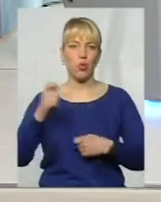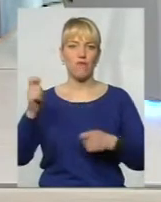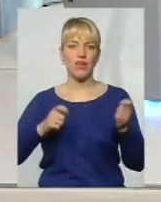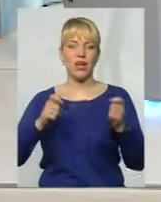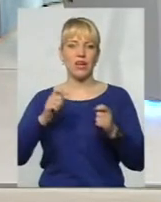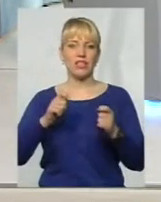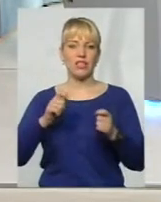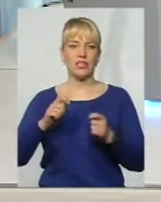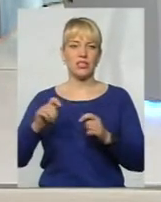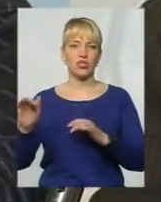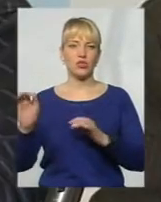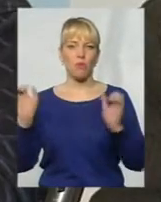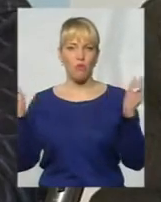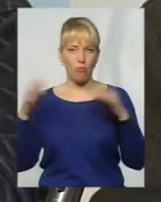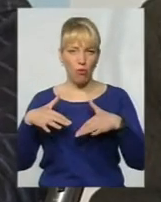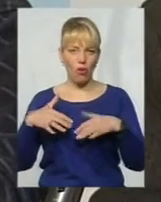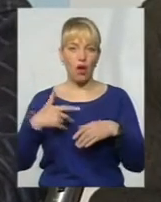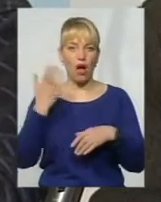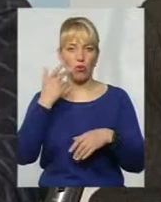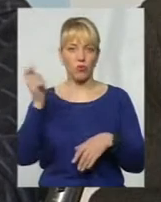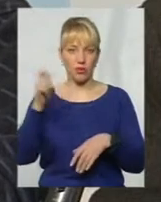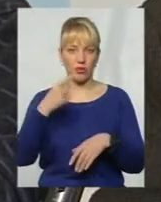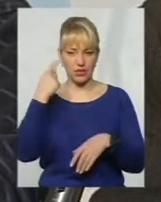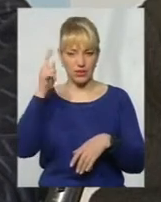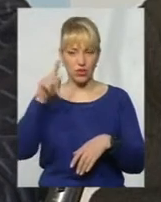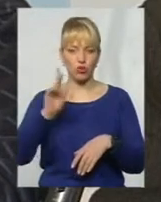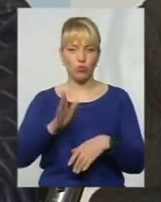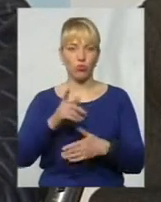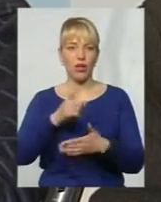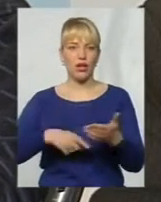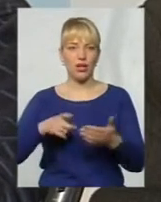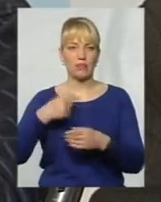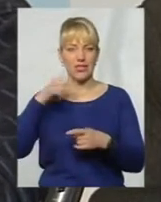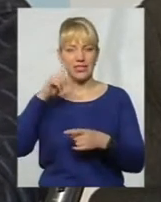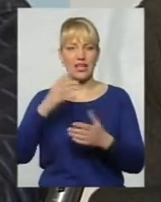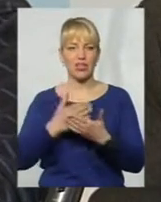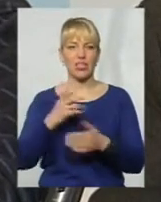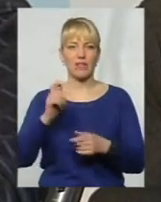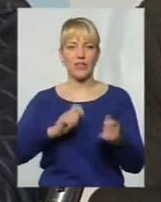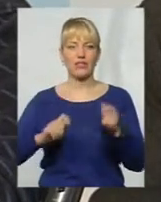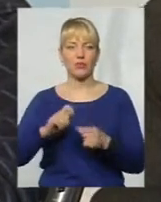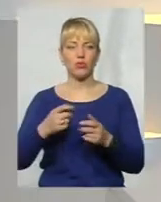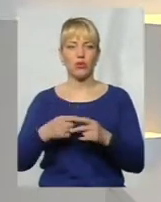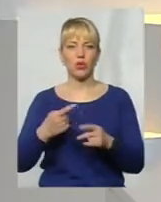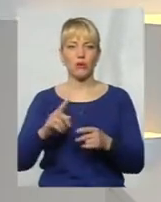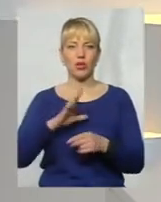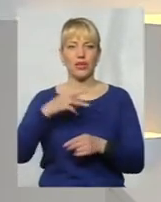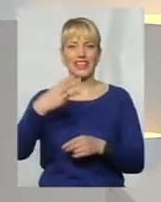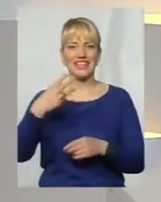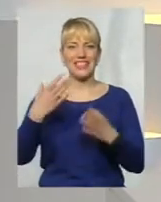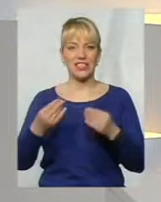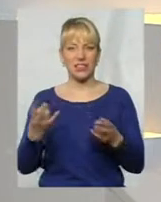будемо приймати участь в ліквідації аварії на Чорнобилі. Ми знали, що на збори можна було на 30-40 днів, не більше. Ми приїхали туди,